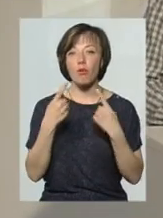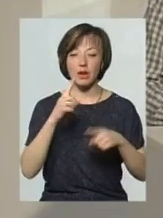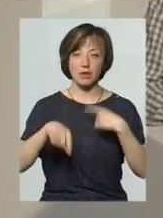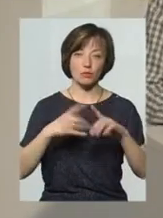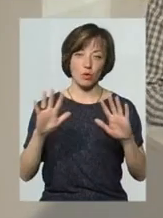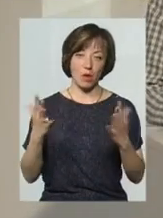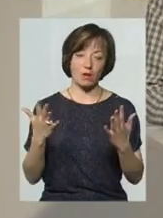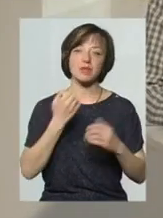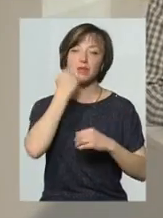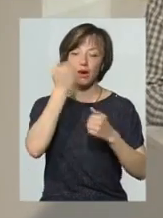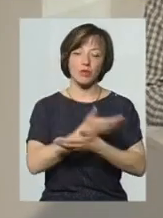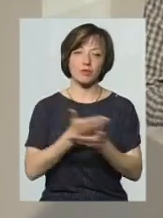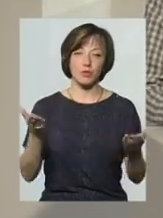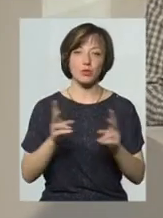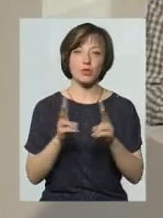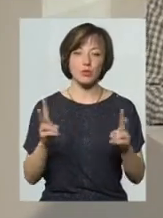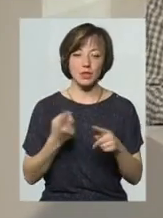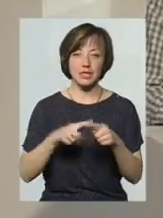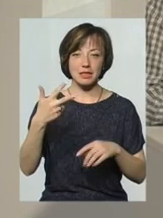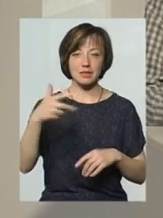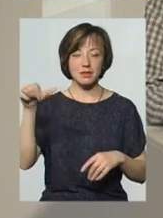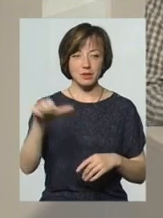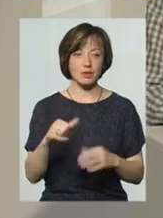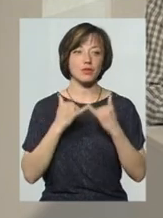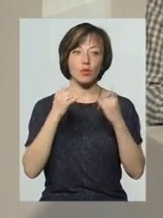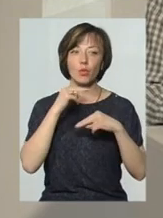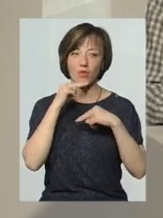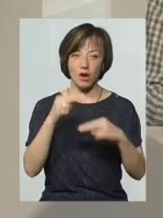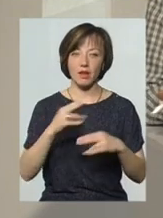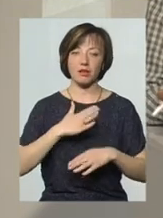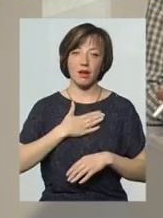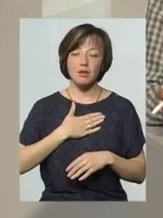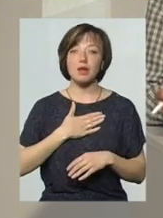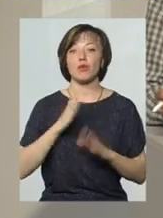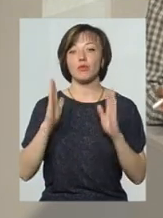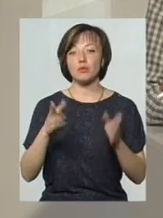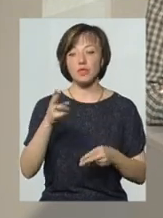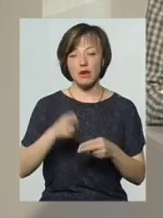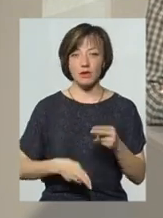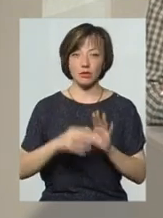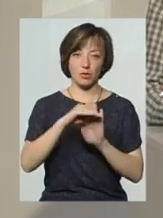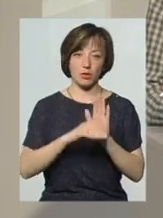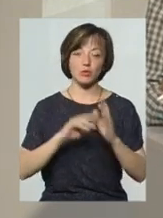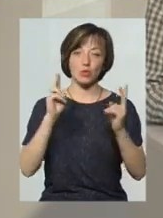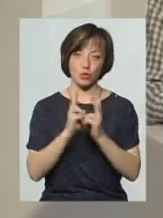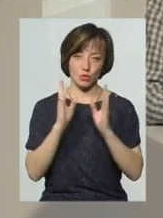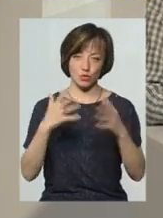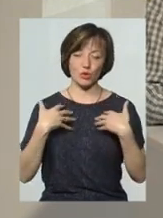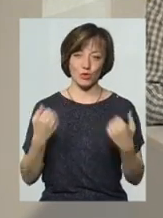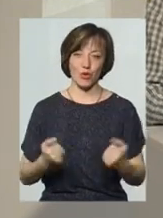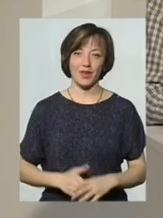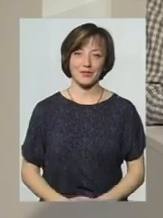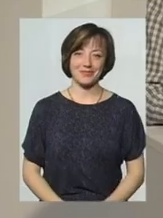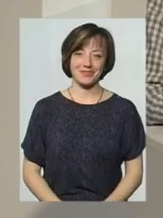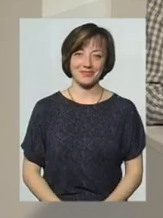наступного разу. Дякую усім, хто ці півгодини переділив свої уваги для нас. Будемо завершити наш ефір. До зустрічі, будьте здорові!